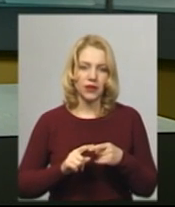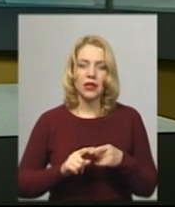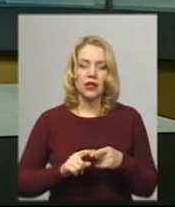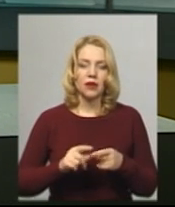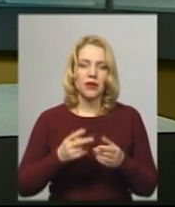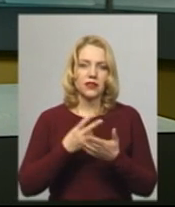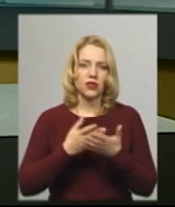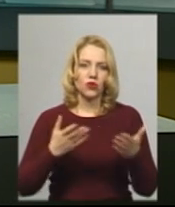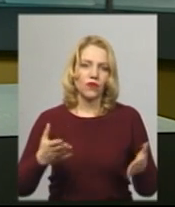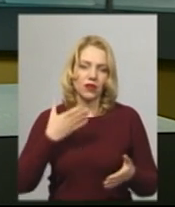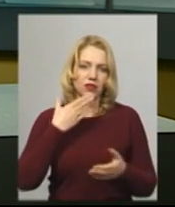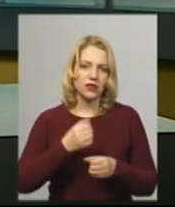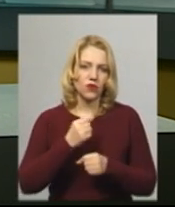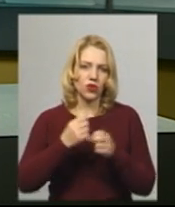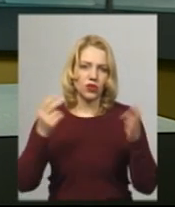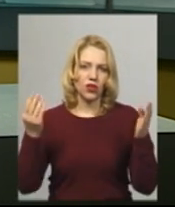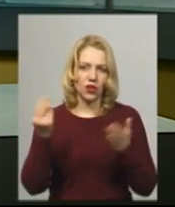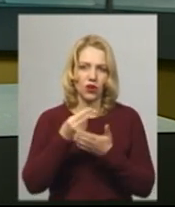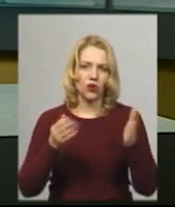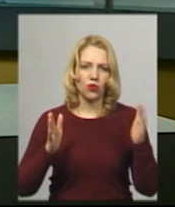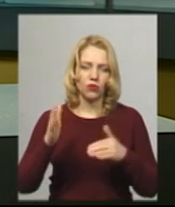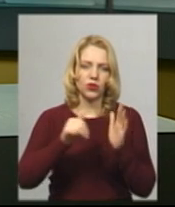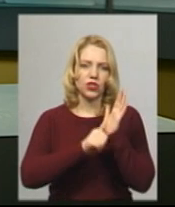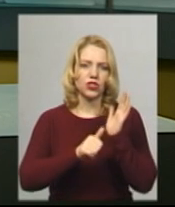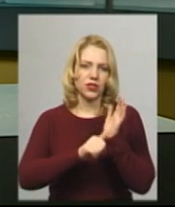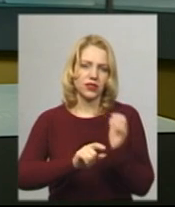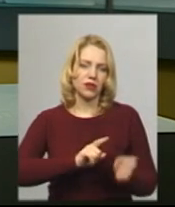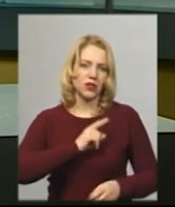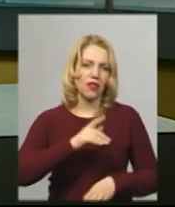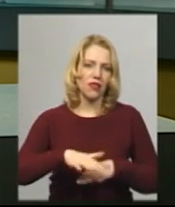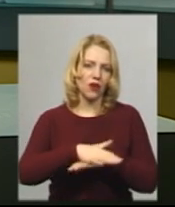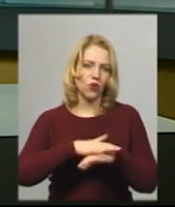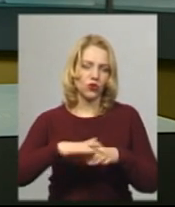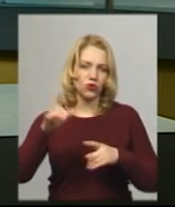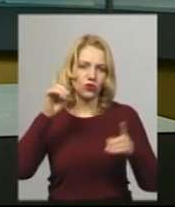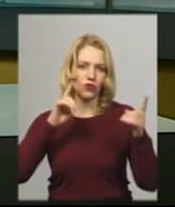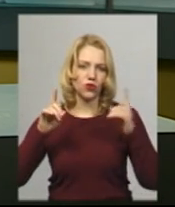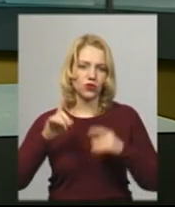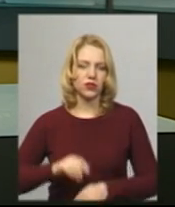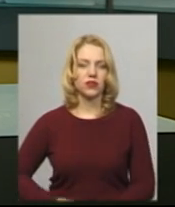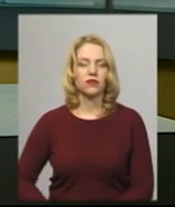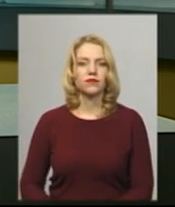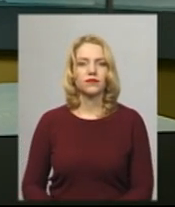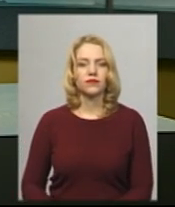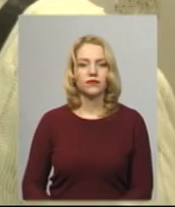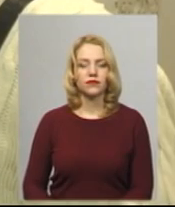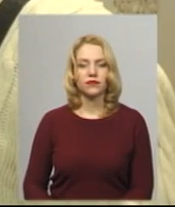Презентували свої роботи 60 майстрів народної творчості Хмельниччини. Більше дивіться у сюжеті Андрія Гуменого.